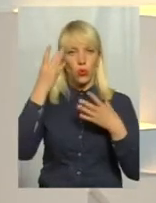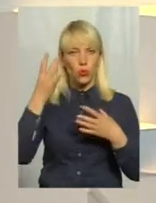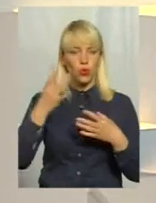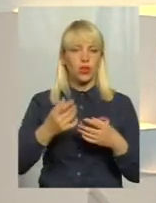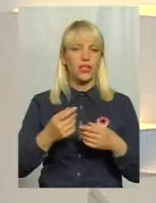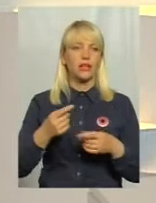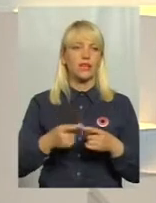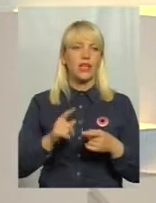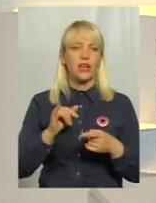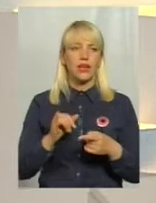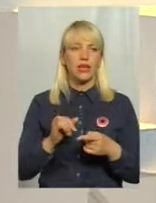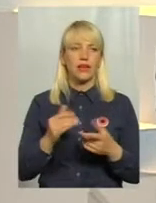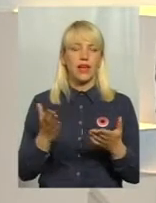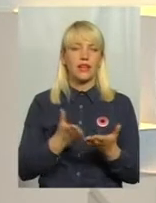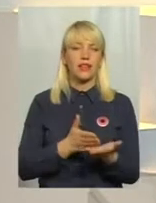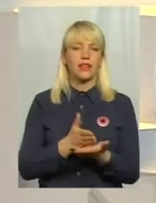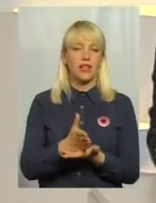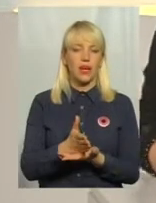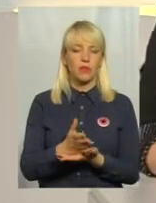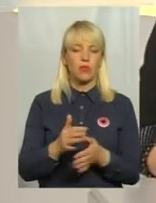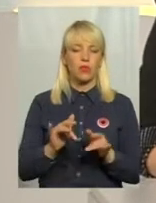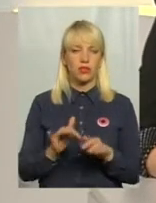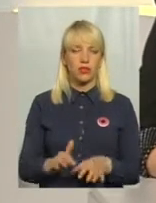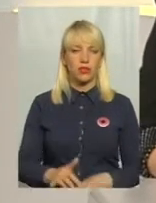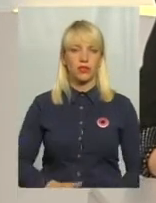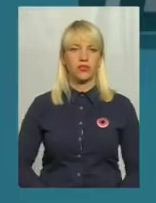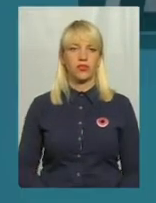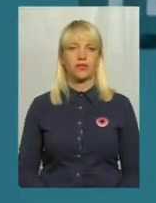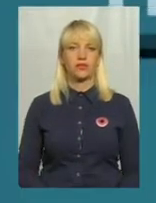напрям діяльності? Зараз ми почуємо коментарі.